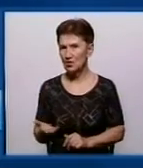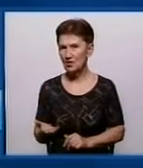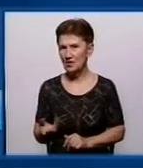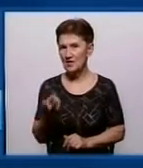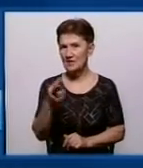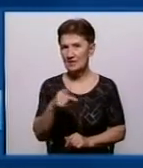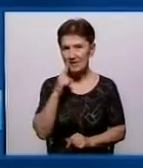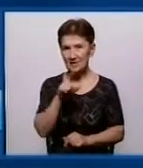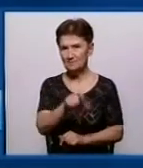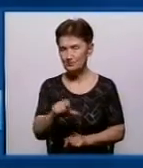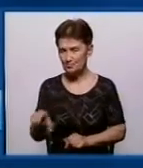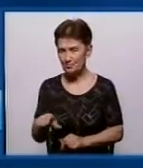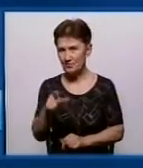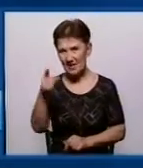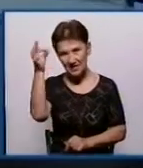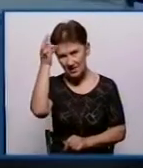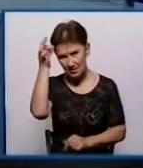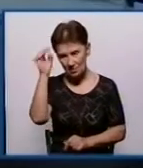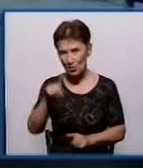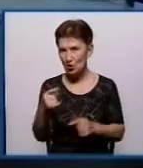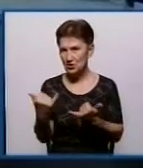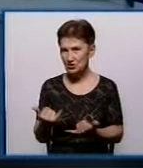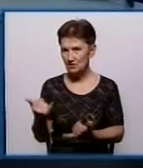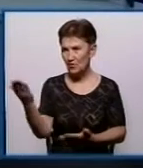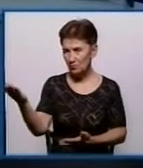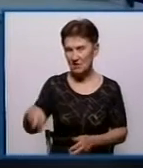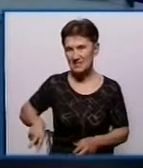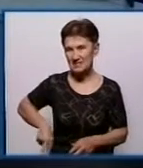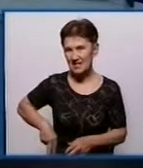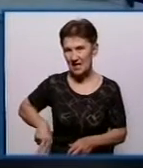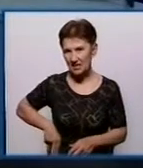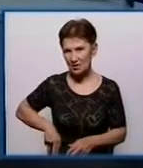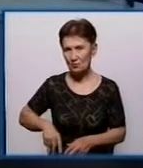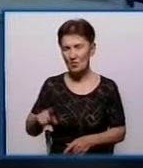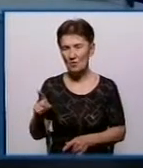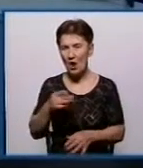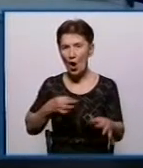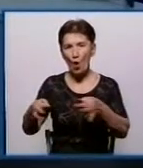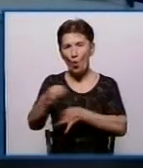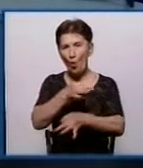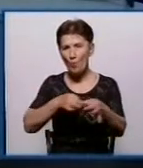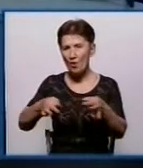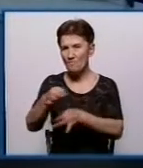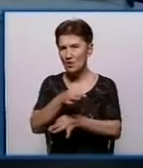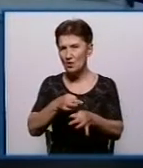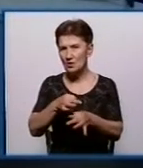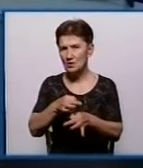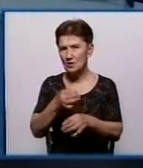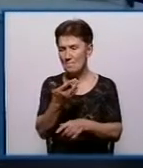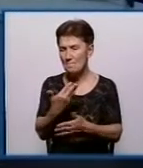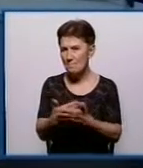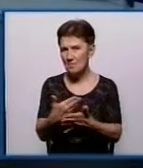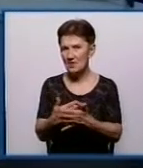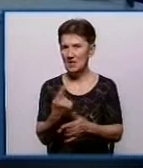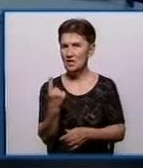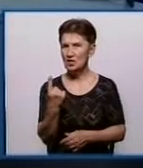глядачів. Нагадаю вам, що ми сьогодні з директором водогону Дніпром Кіровоград Романом Ілоком обговорюємо майже 100